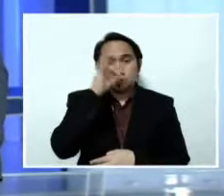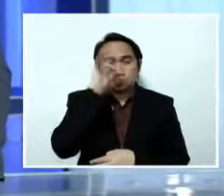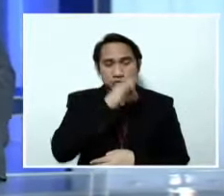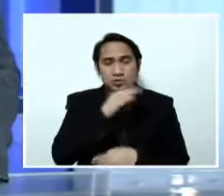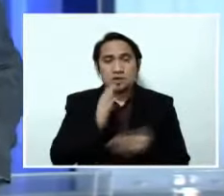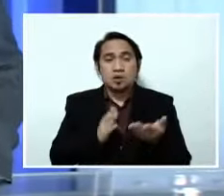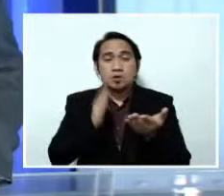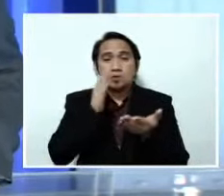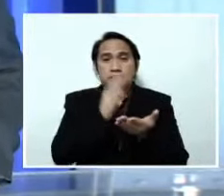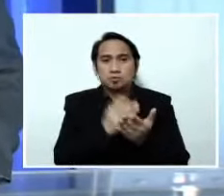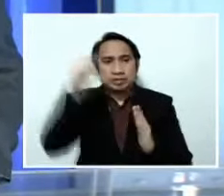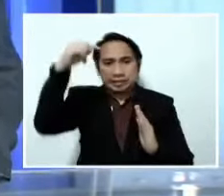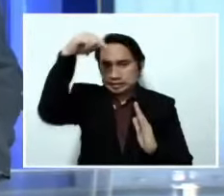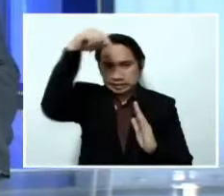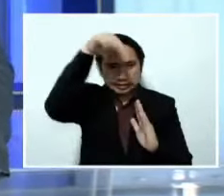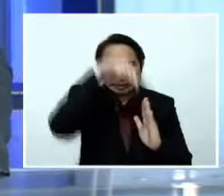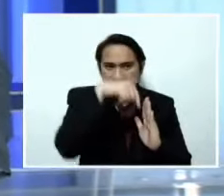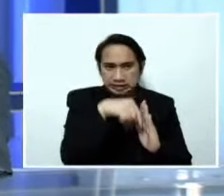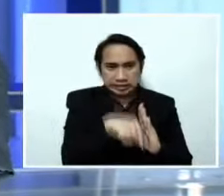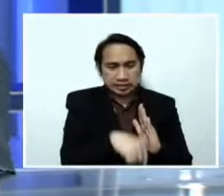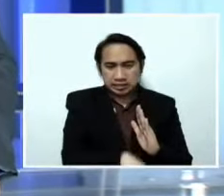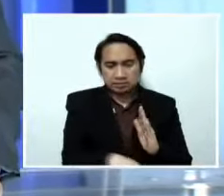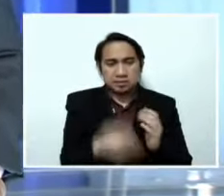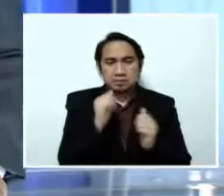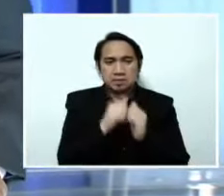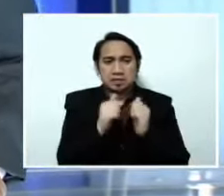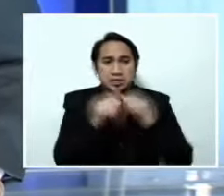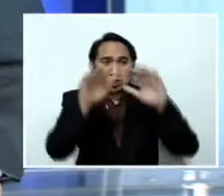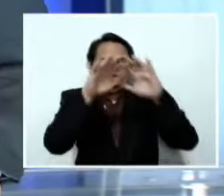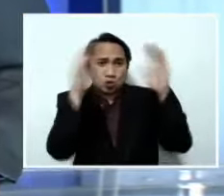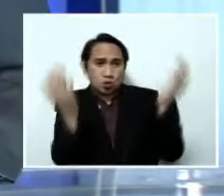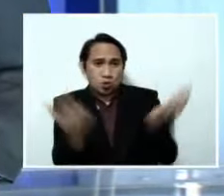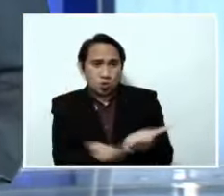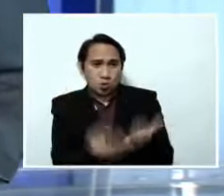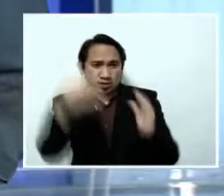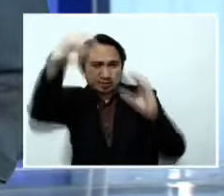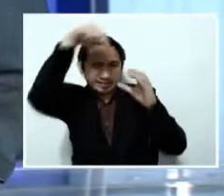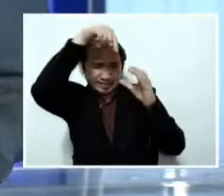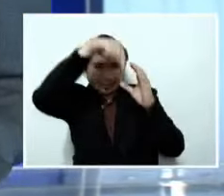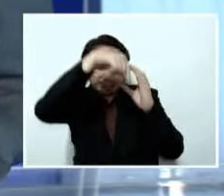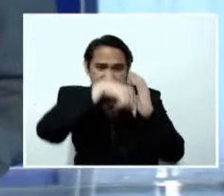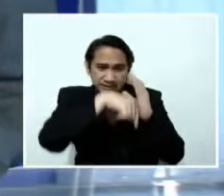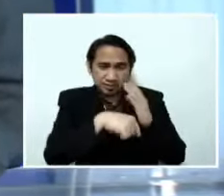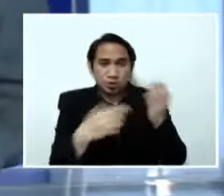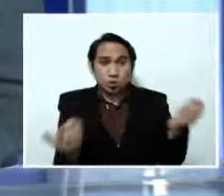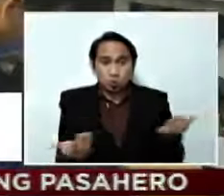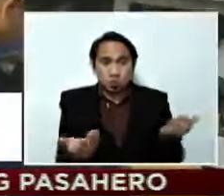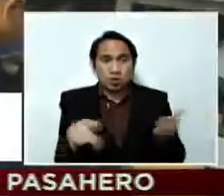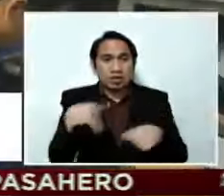Mden Deep ang ikatlong pinakamaglalib na bahagi ng mundo na nasa Philippine Trench.